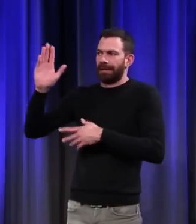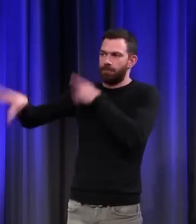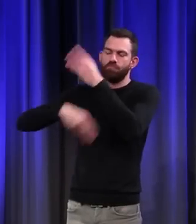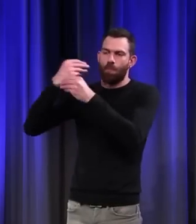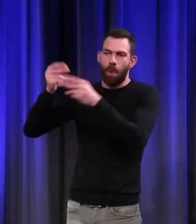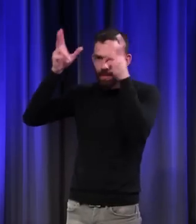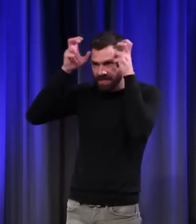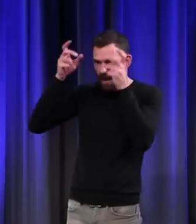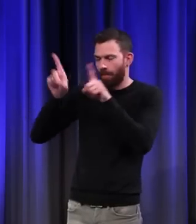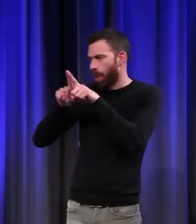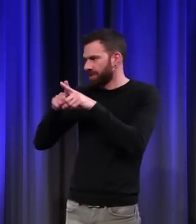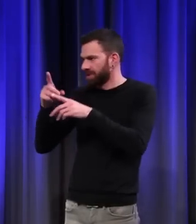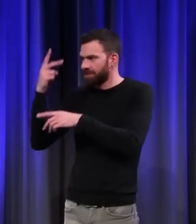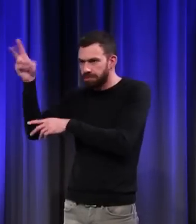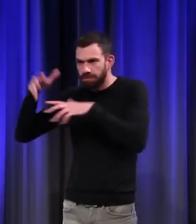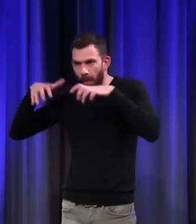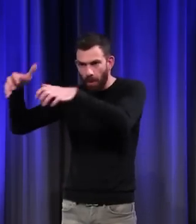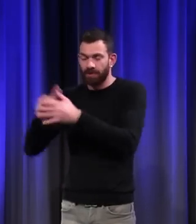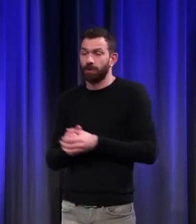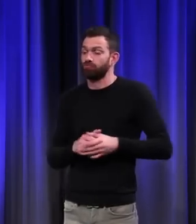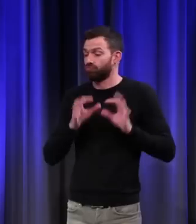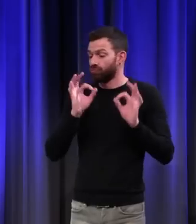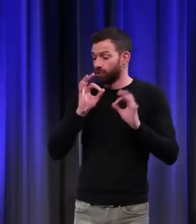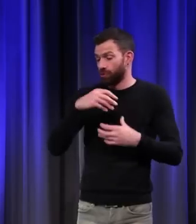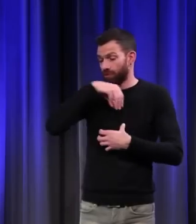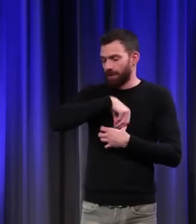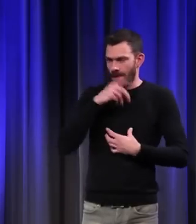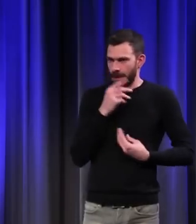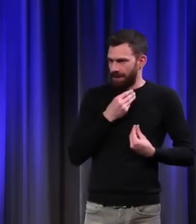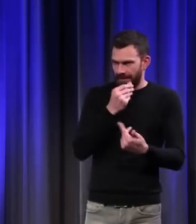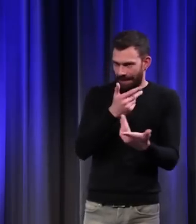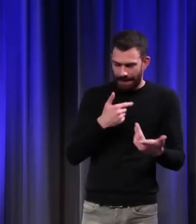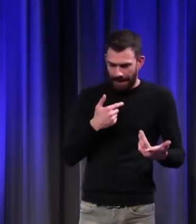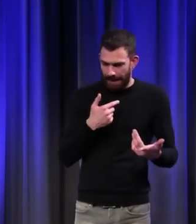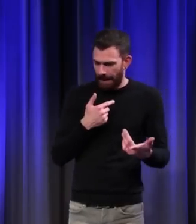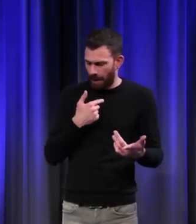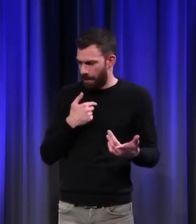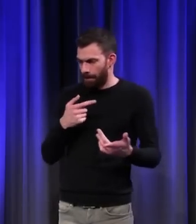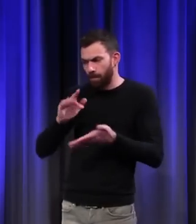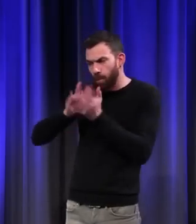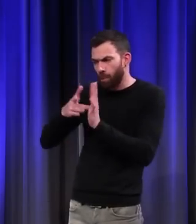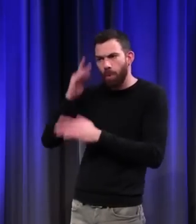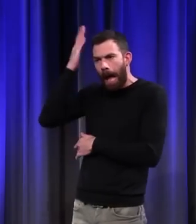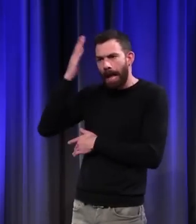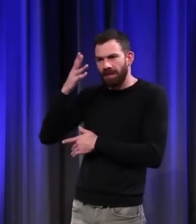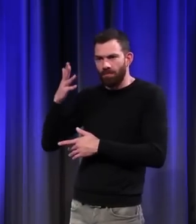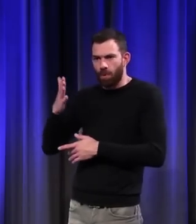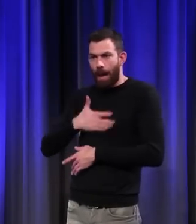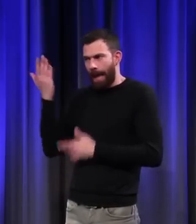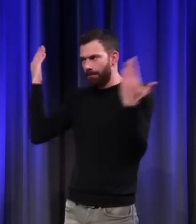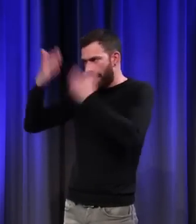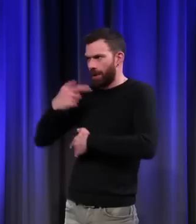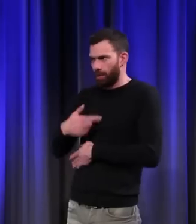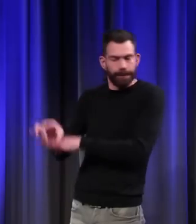Par là même, la sensibilité médiévale rejette tous les animaux qui ont des mœurs nocturnes. Le chat, la